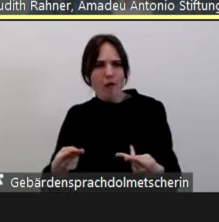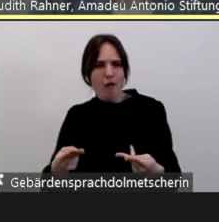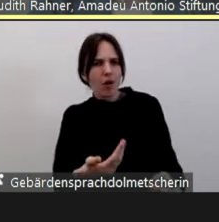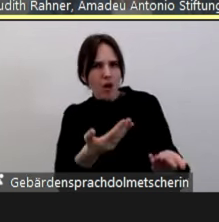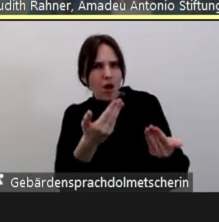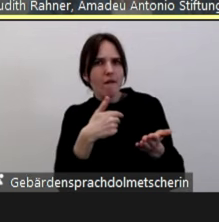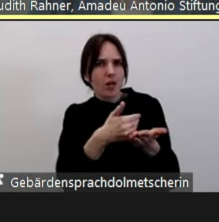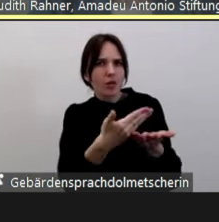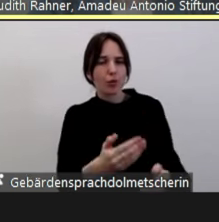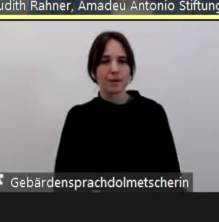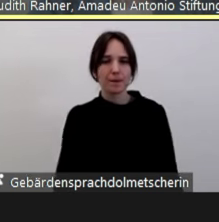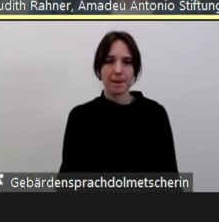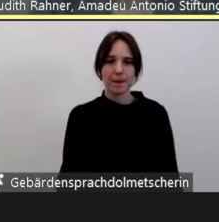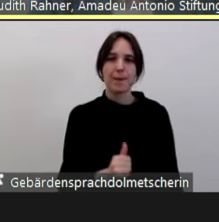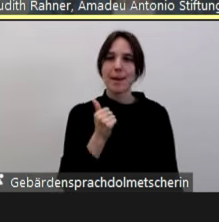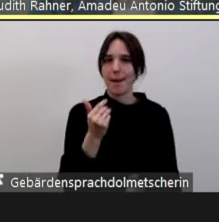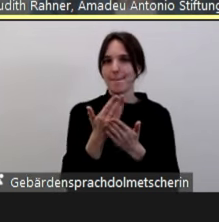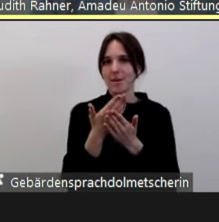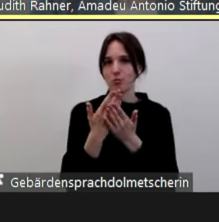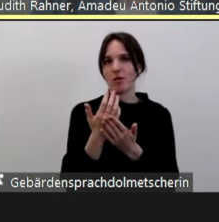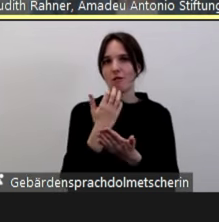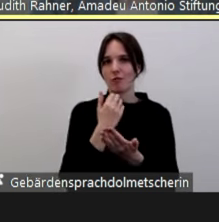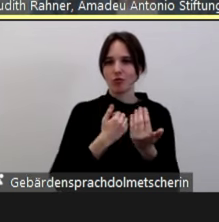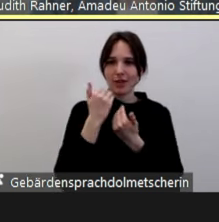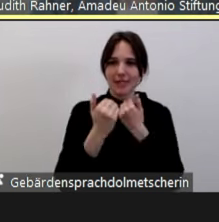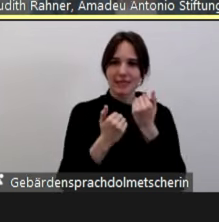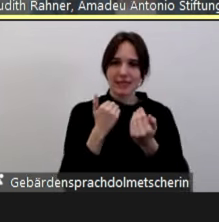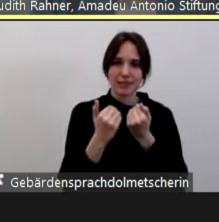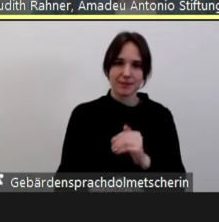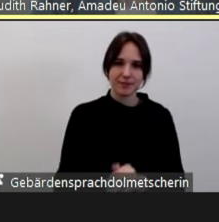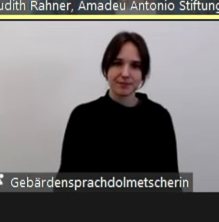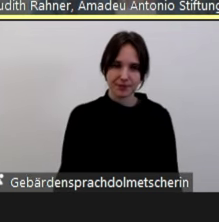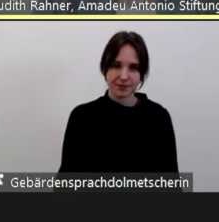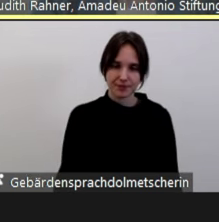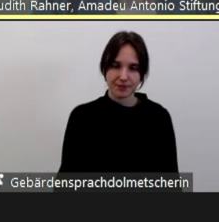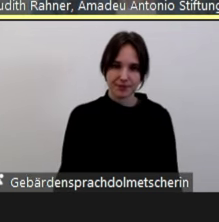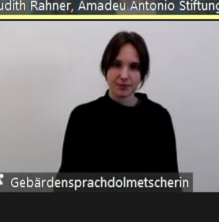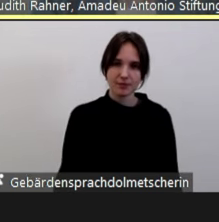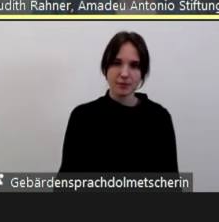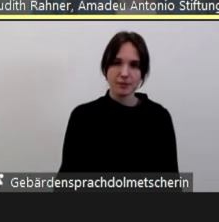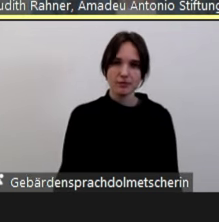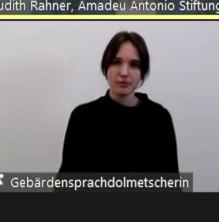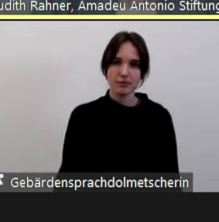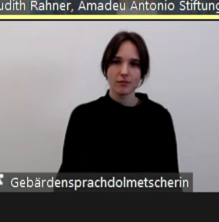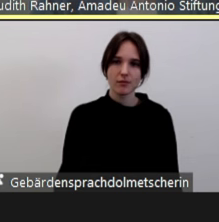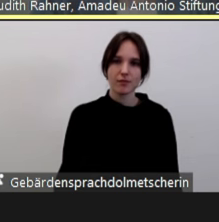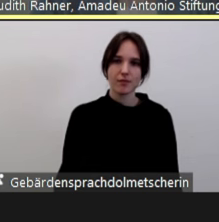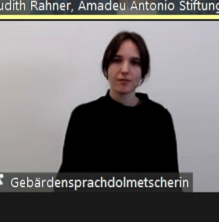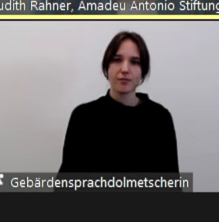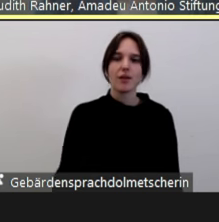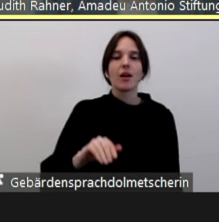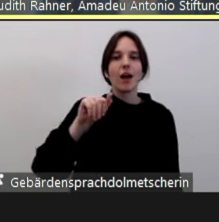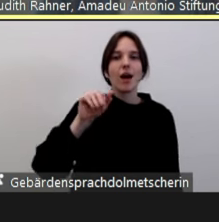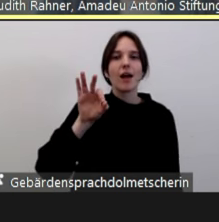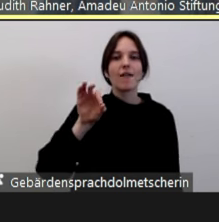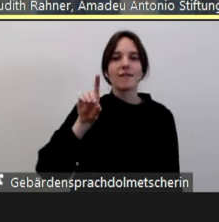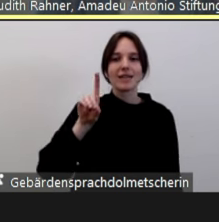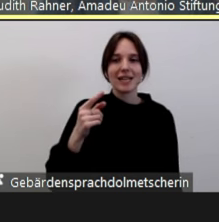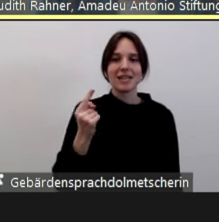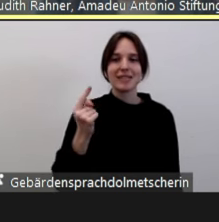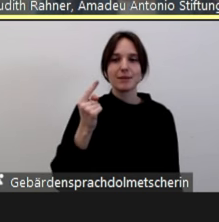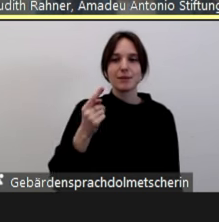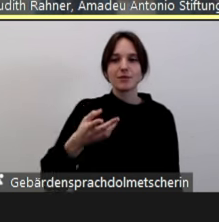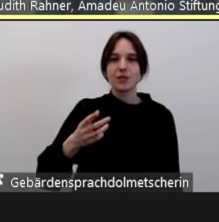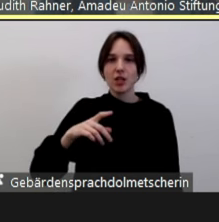Ein Beispiel will ich dazu noch nennen. Der Stolzmonat, den vor allen Dingen die AfD ja auch weiter verbreitet hat, der direkt in